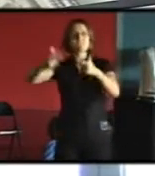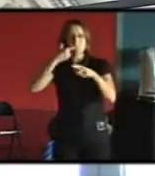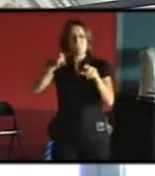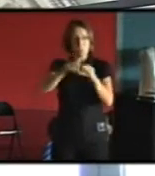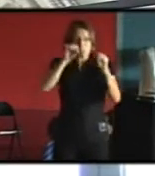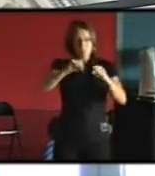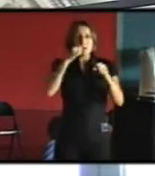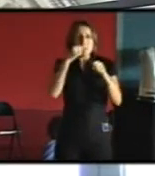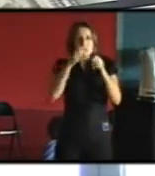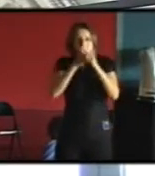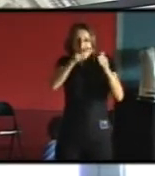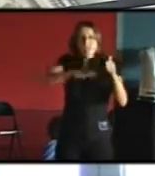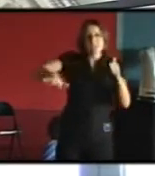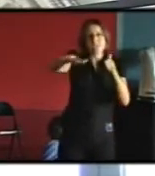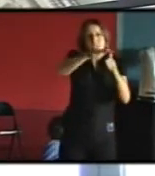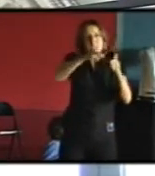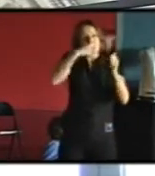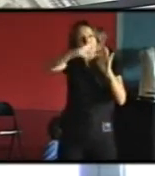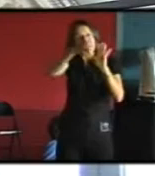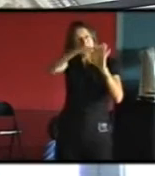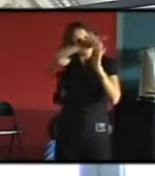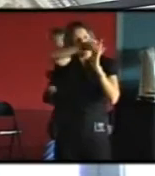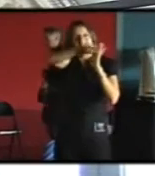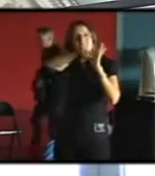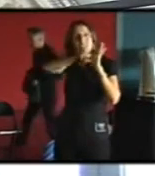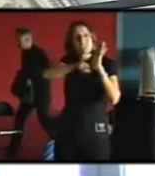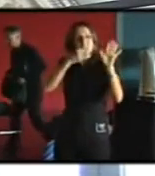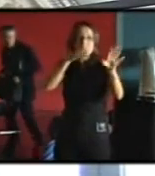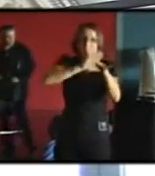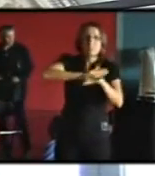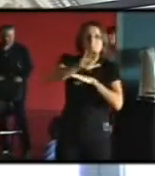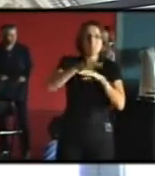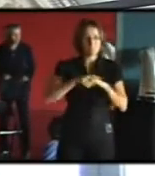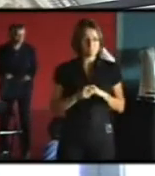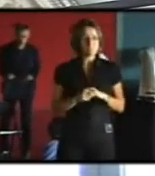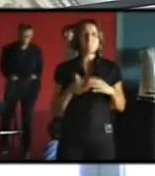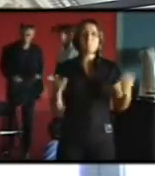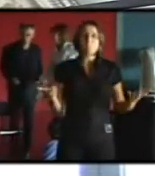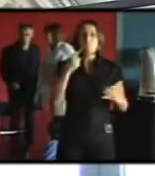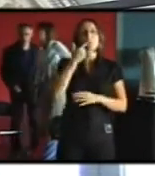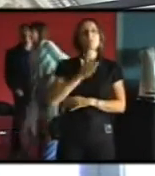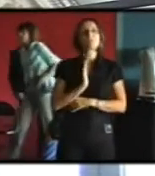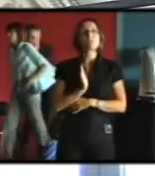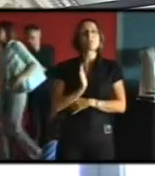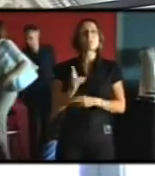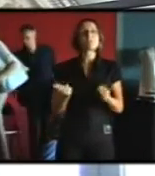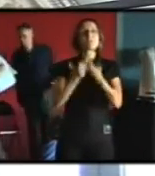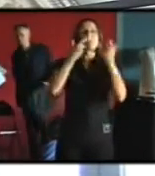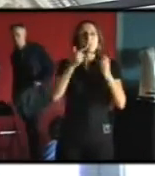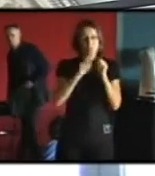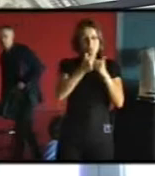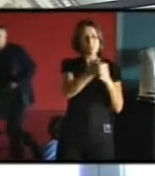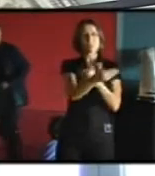de choses qui leur sont quasiment chaque fois spécifiques alors à Bordeaux si on classe en grande